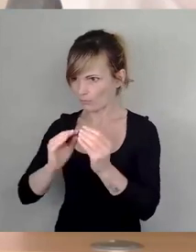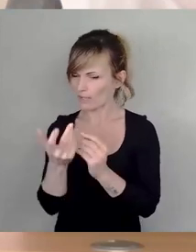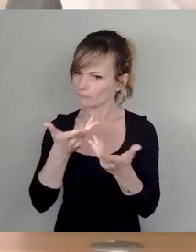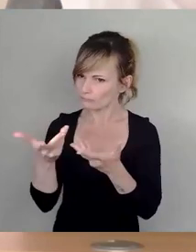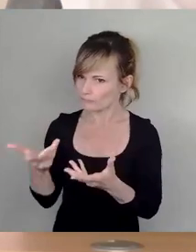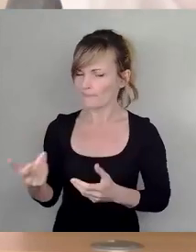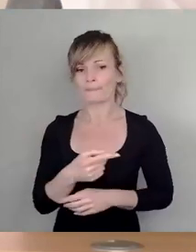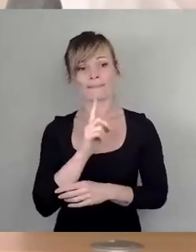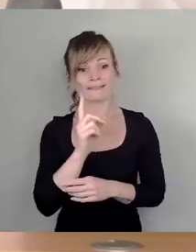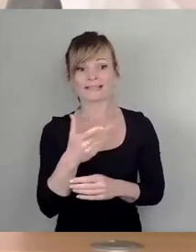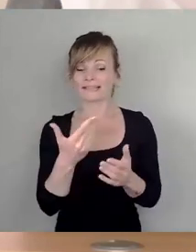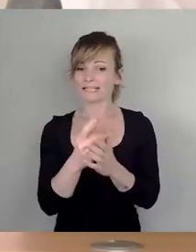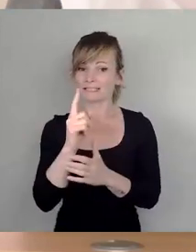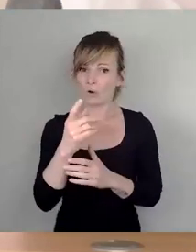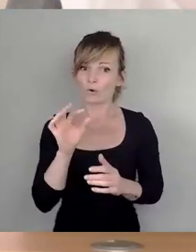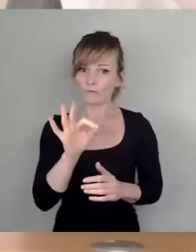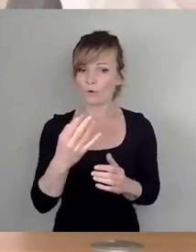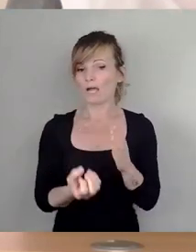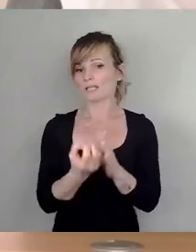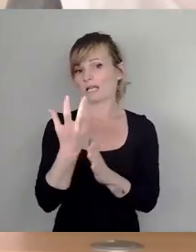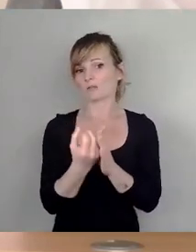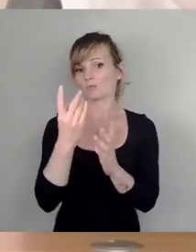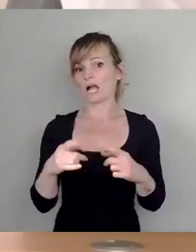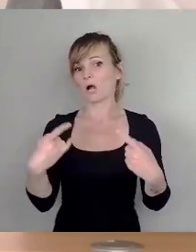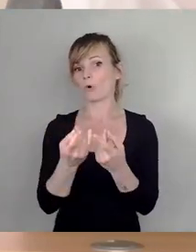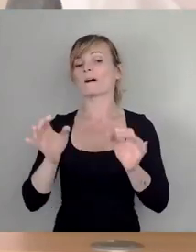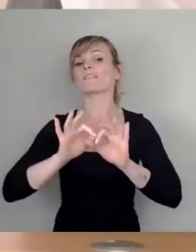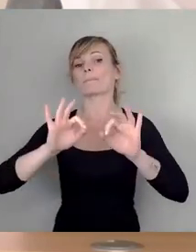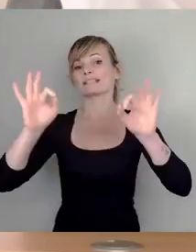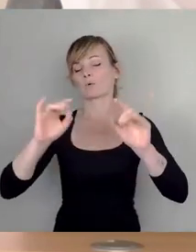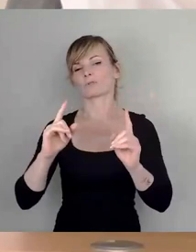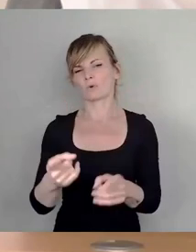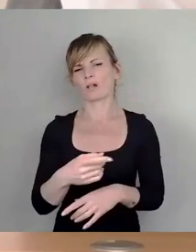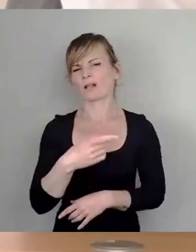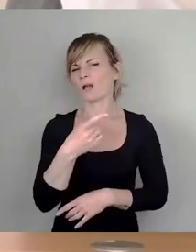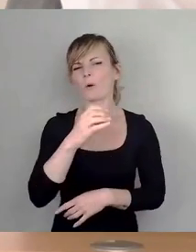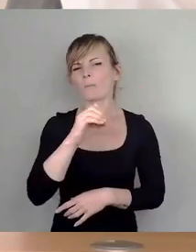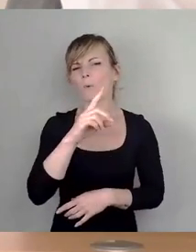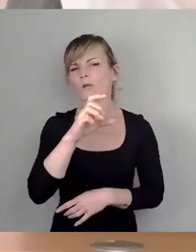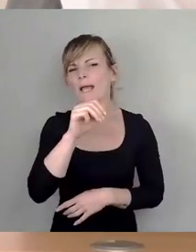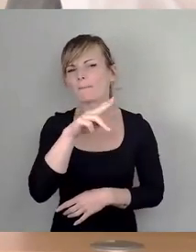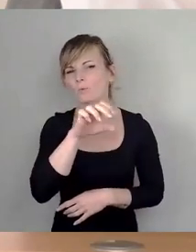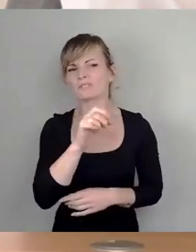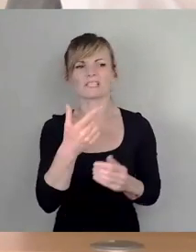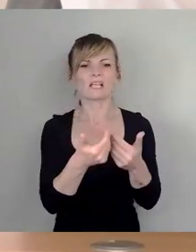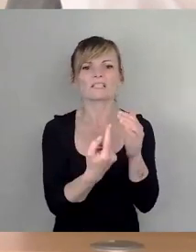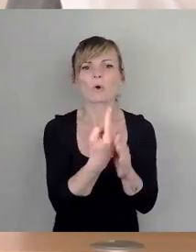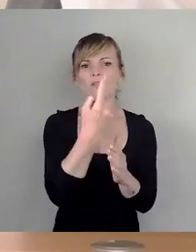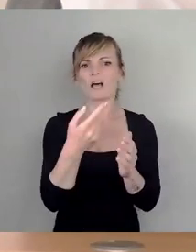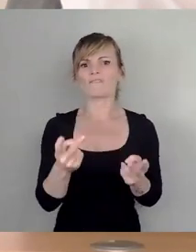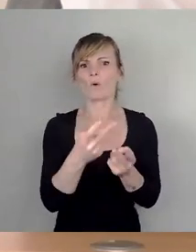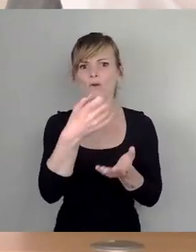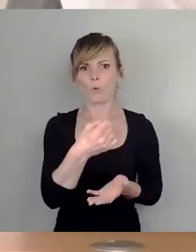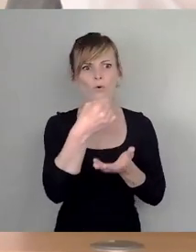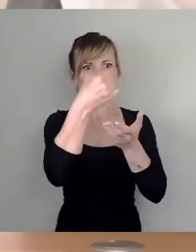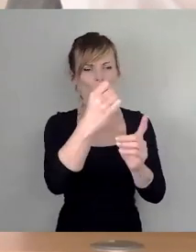Erlebniswertes der Naturräume in der Stadt. Da geht es nicht darum, dass Podemus irgendwie eine Sonderförderung erhalten soll, sondern es geht